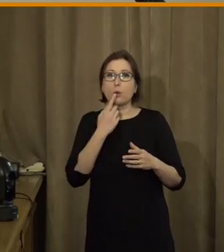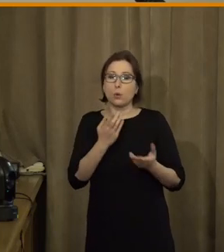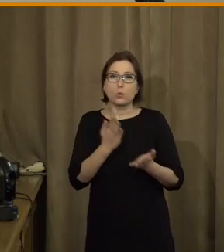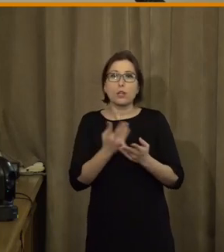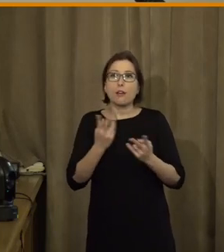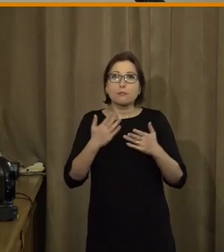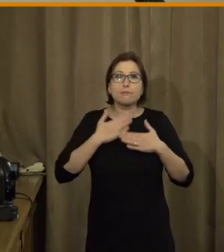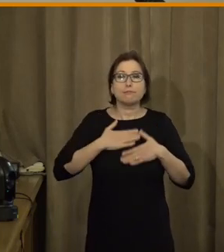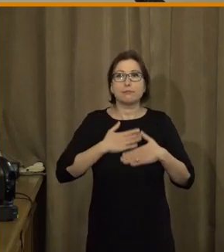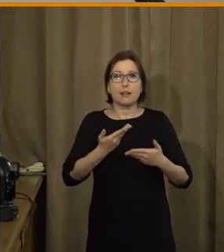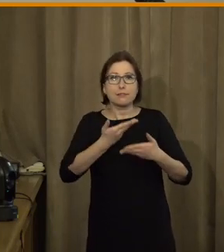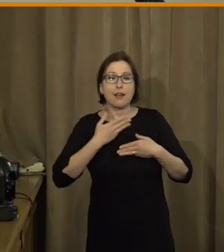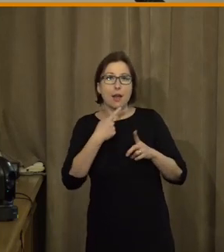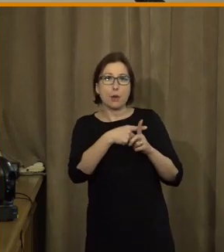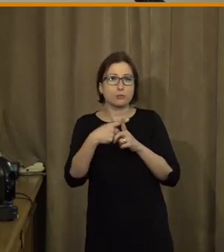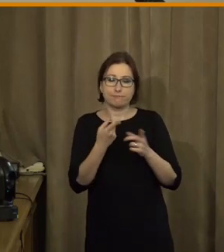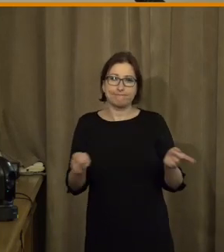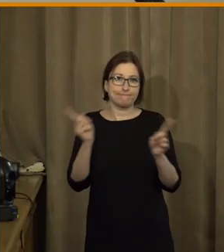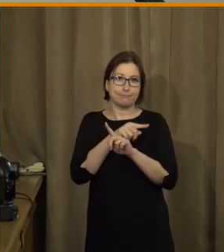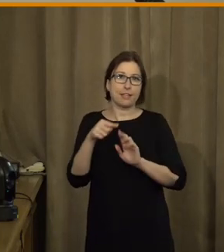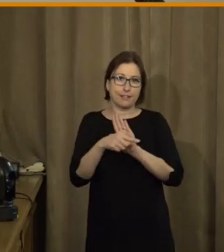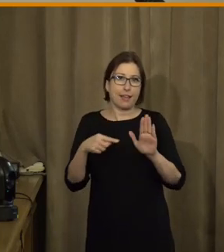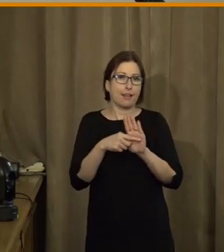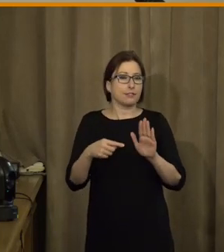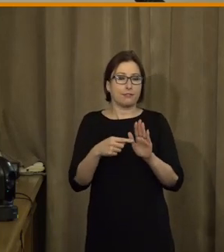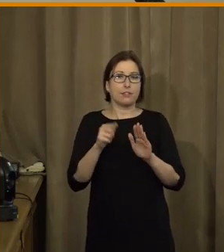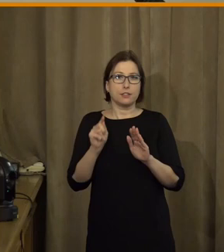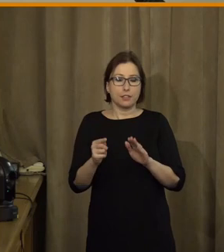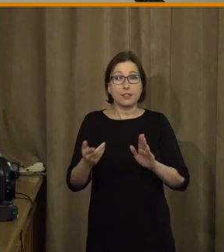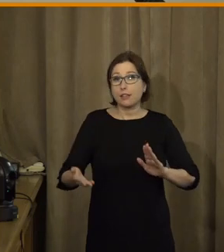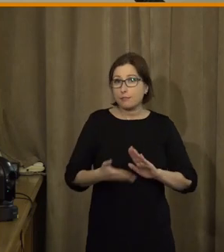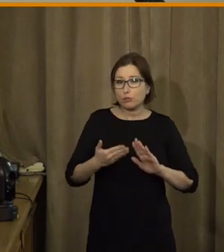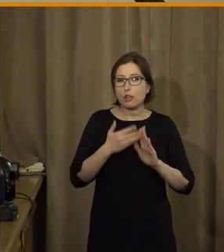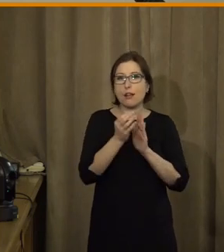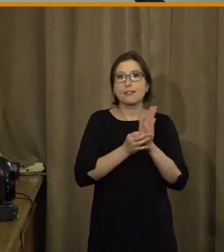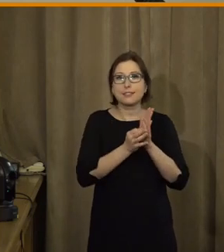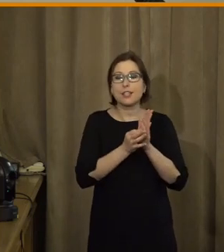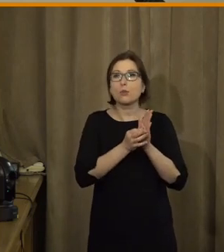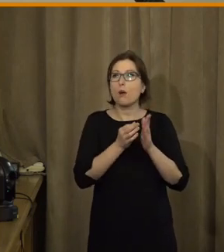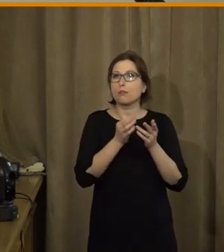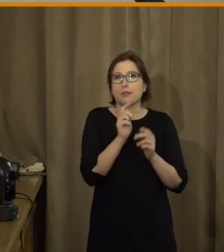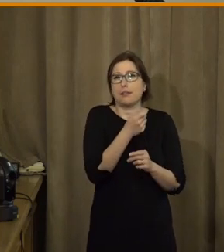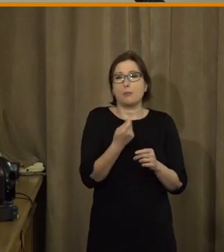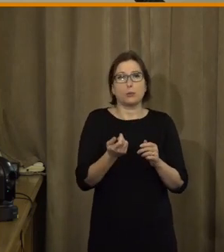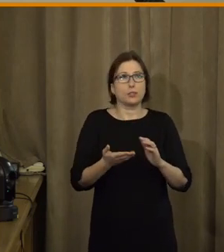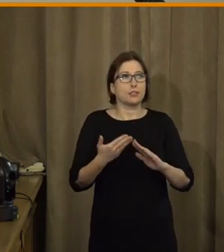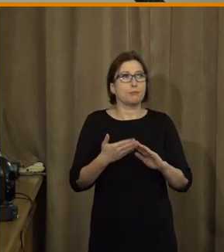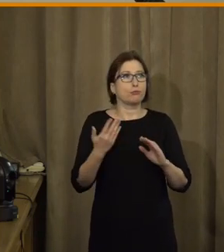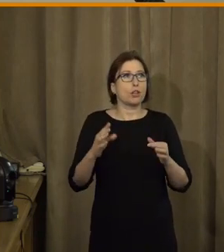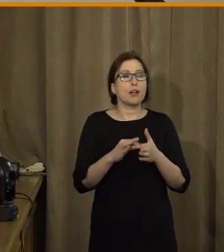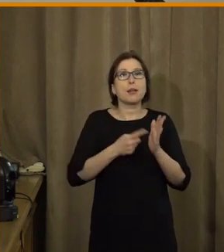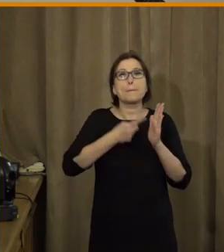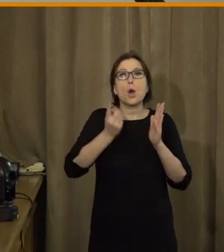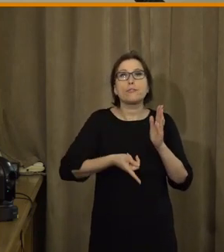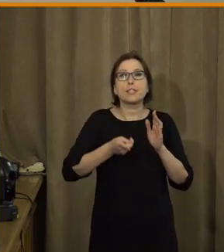vnímat, vnímat jako něco přínosného. Pokud si vezmeme třeba situaci, to nemusí být jenom nutně jako povinné